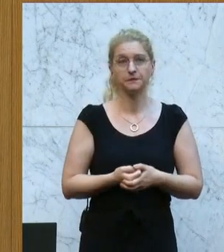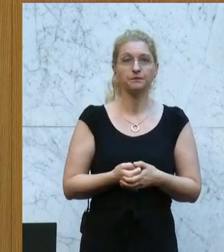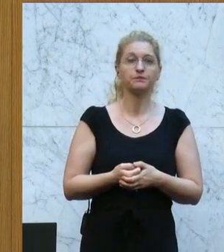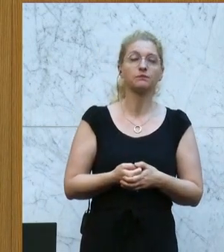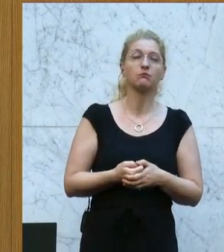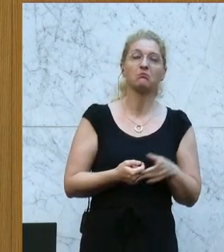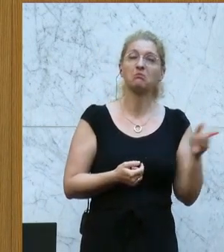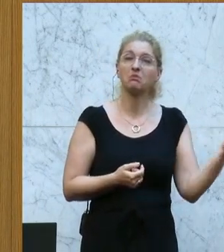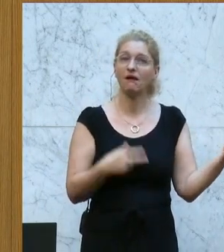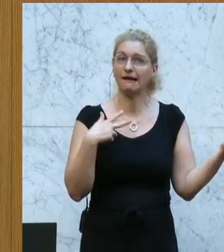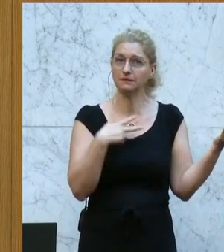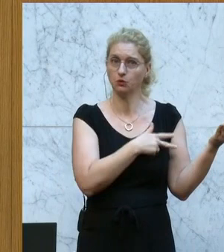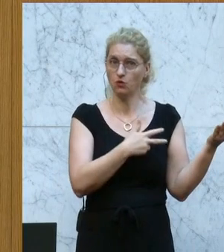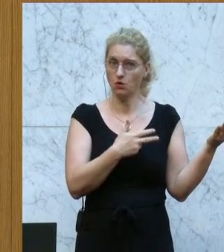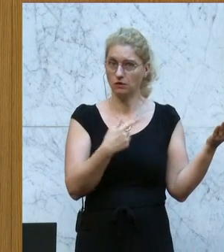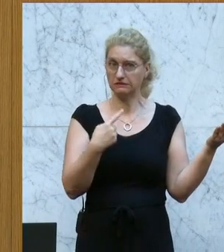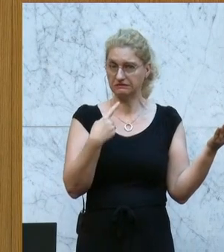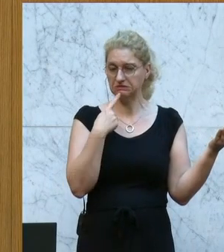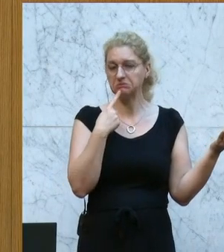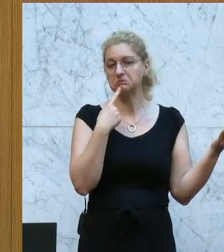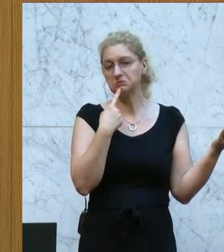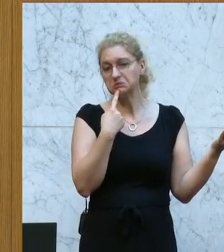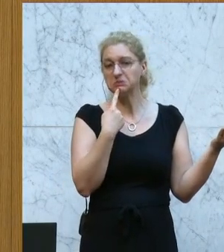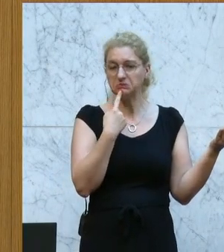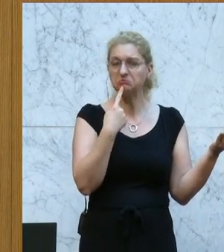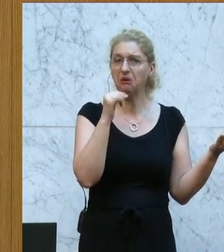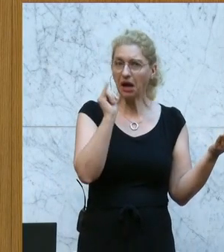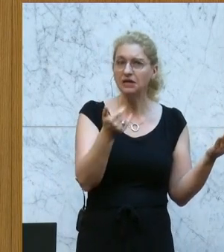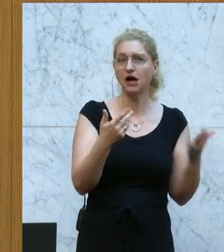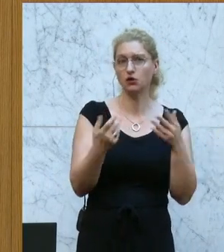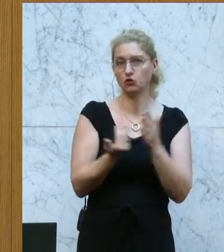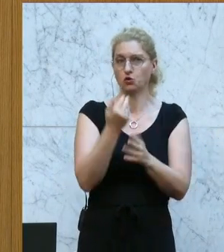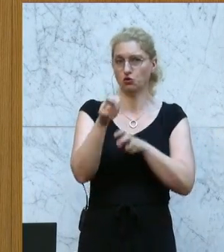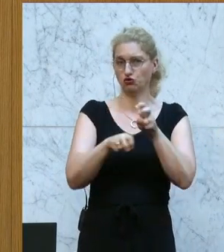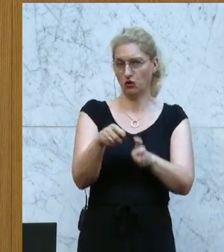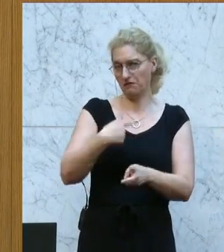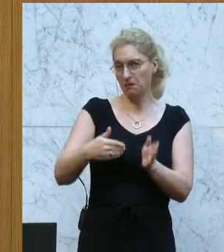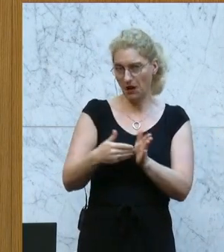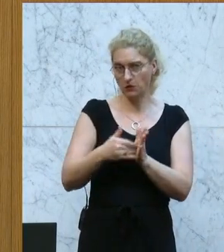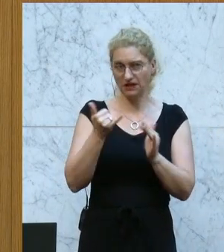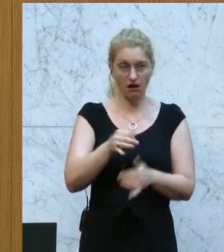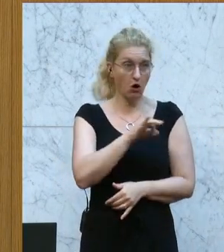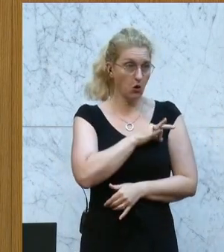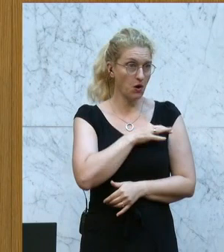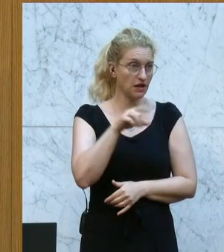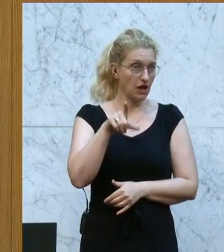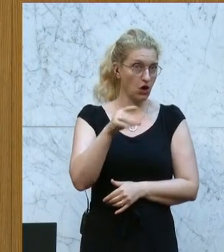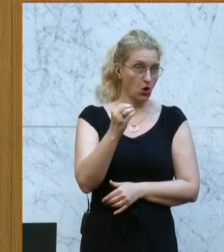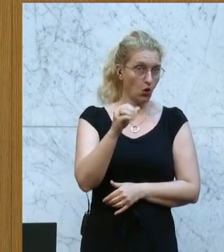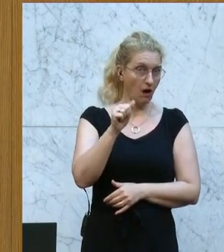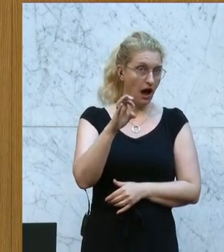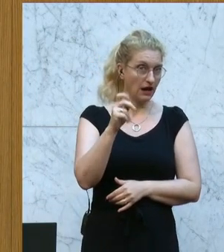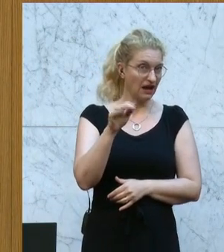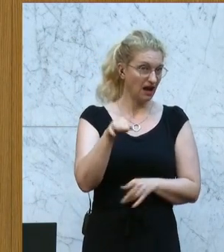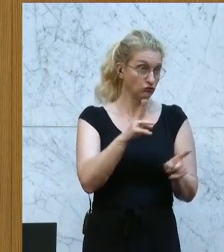Die SPÖ sagt am Ende, ja, wir brauchen neue Steuern. Kollege Loacker hat es in dem Fall ja auch jetzt gerade sehr